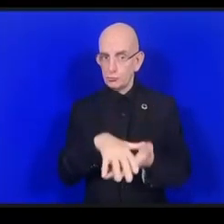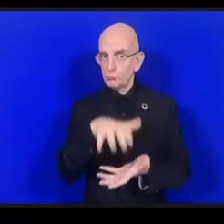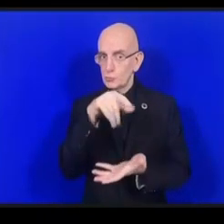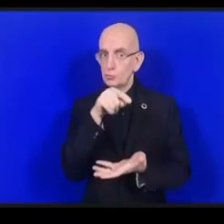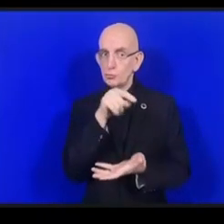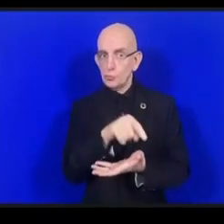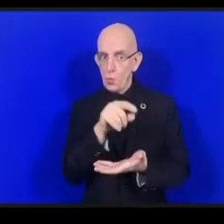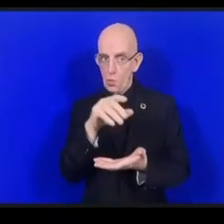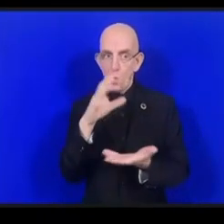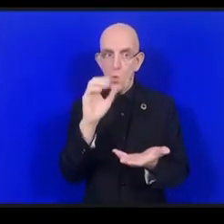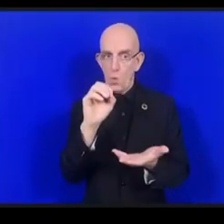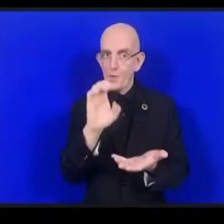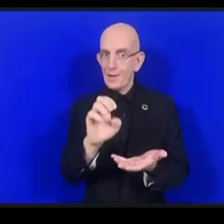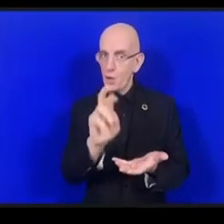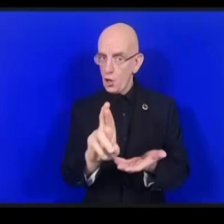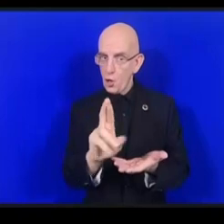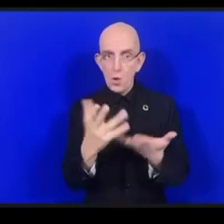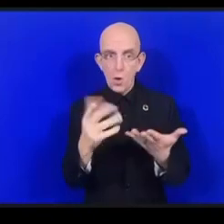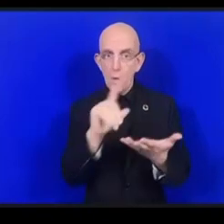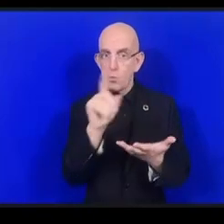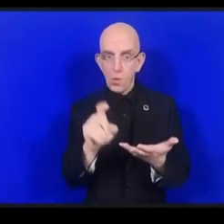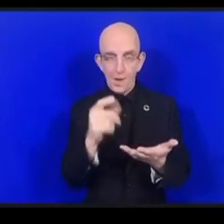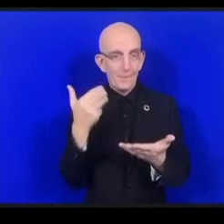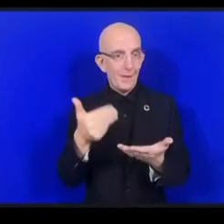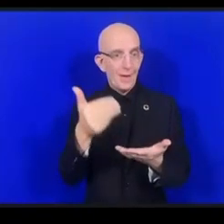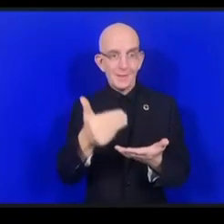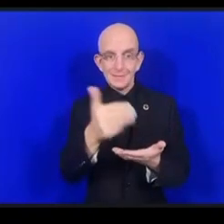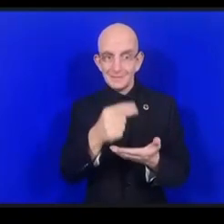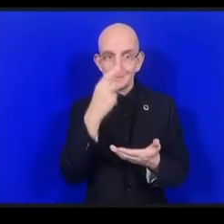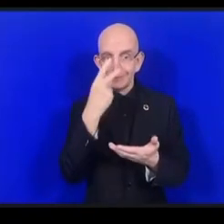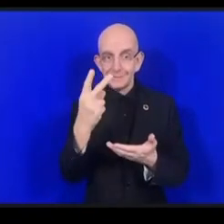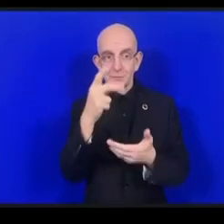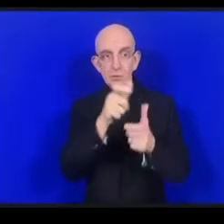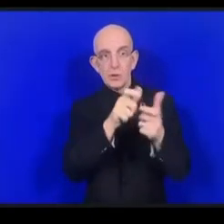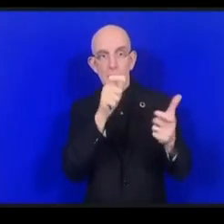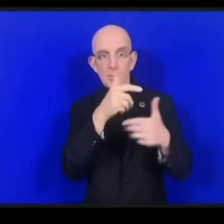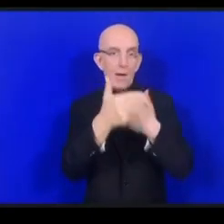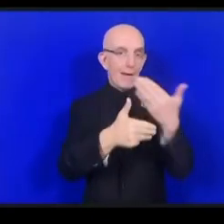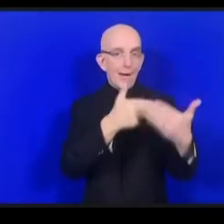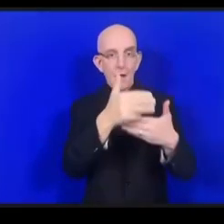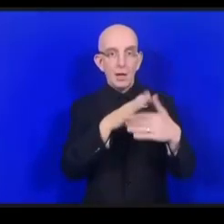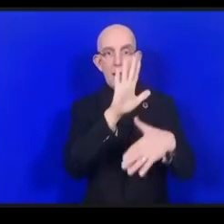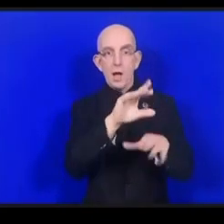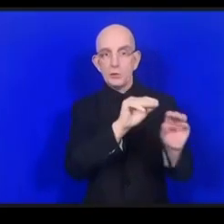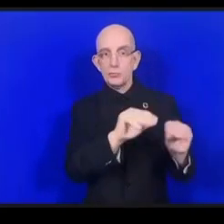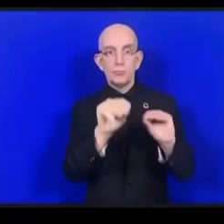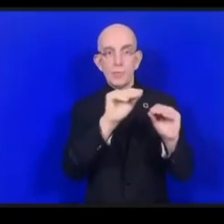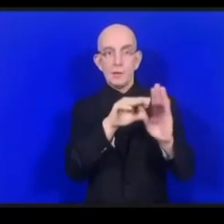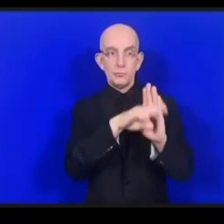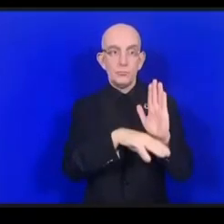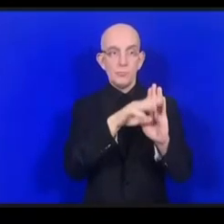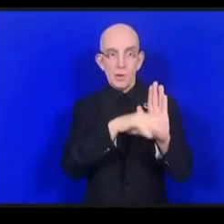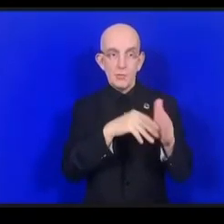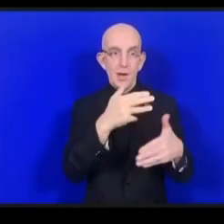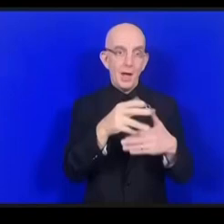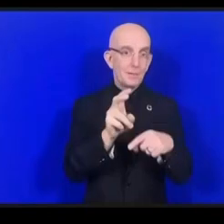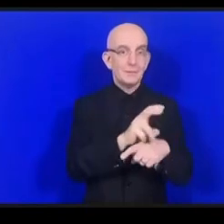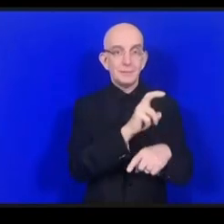هو أن بعض المؤسسات تضع برامج التدريب ولكنها تجعلها